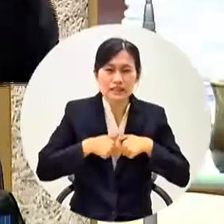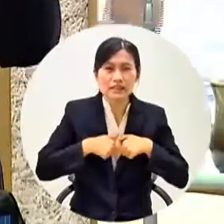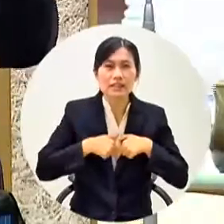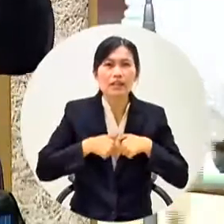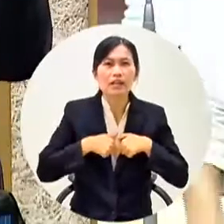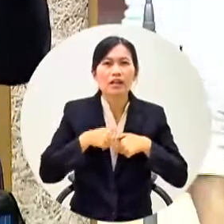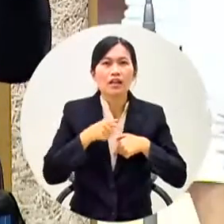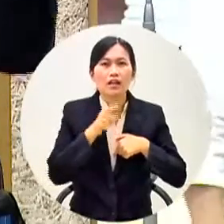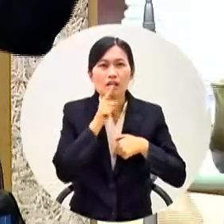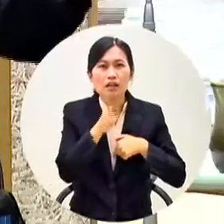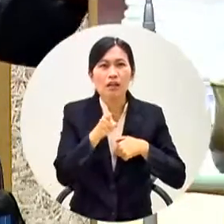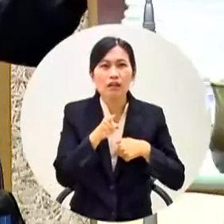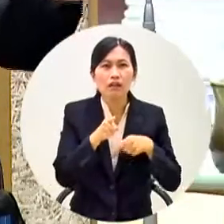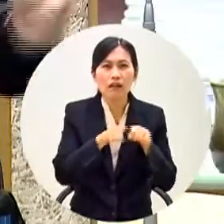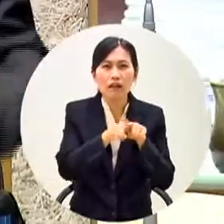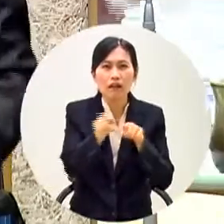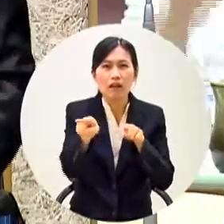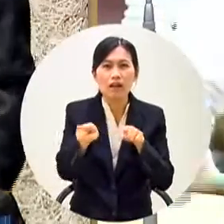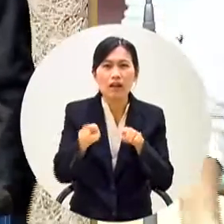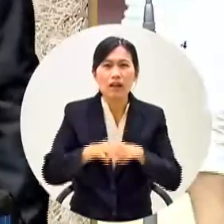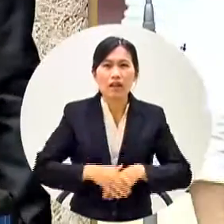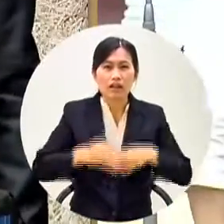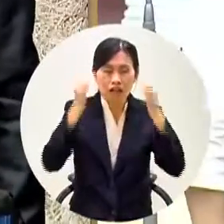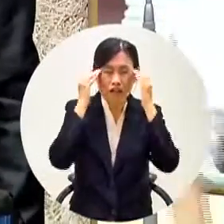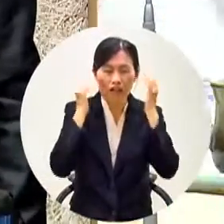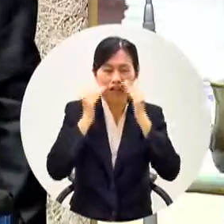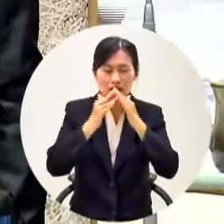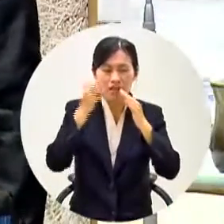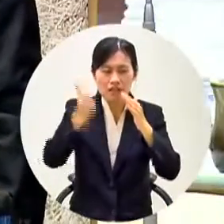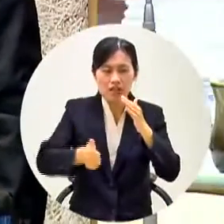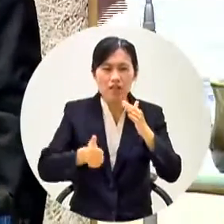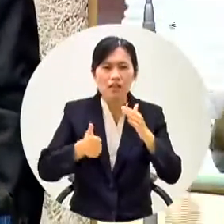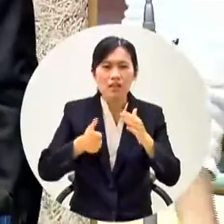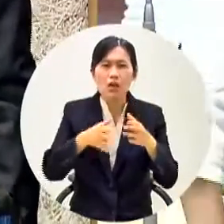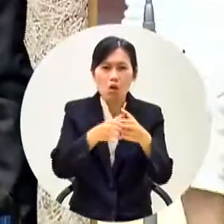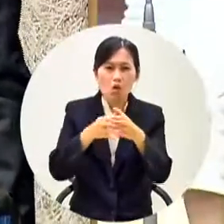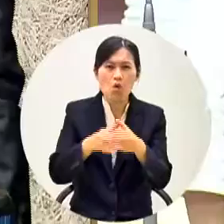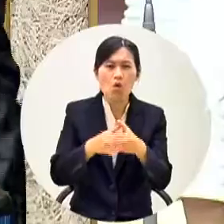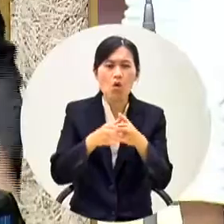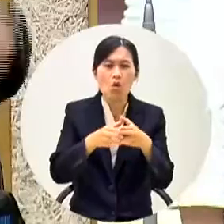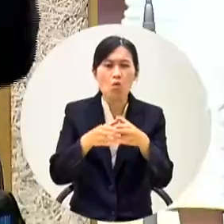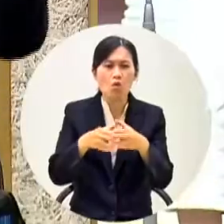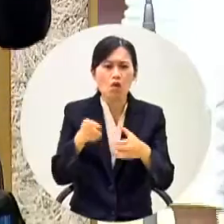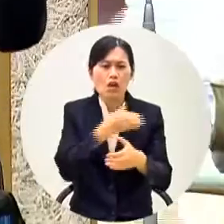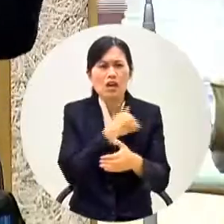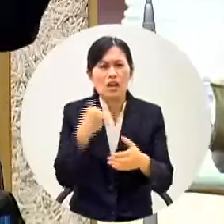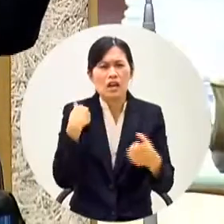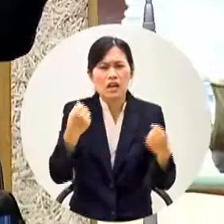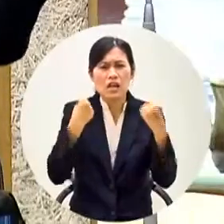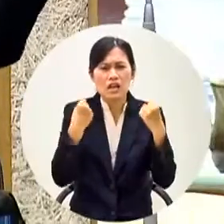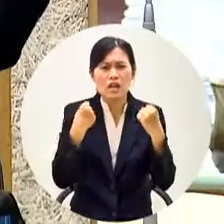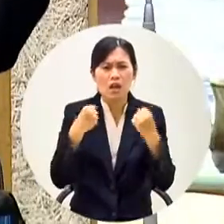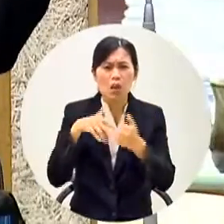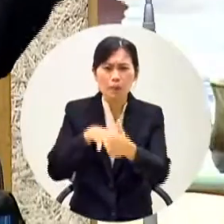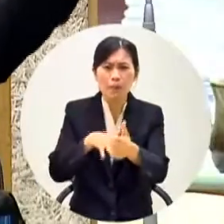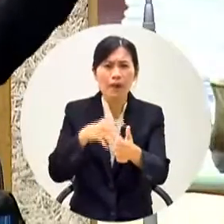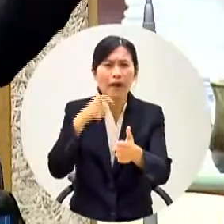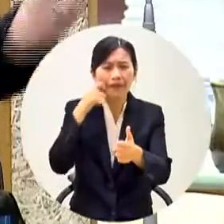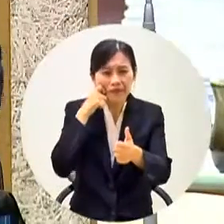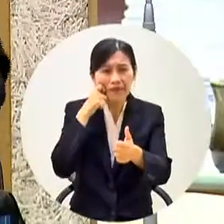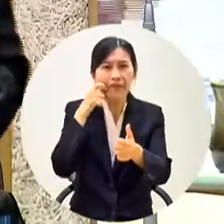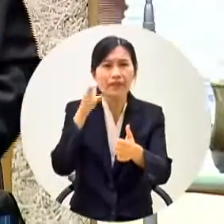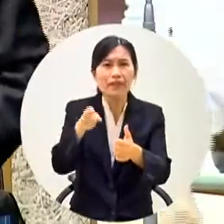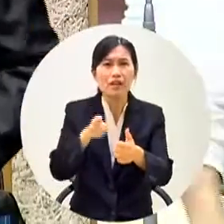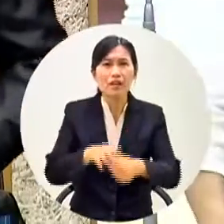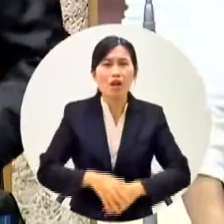你怎麼是學這樣韓市長的團隊就是這個樣子韓市長怎麼有能力他領導同家人你的團隊我